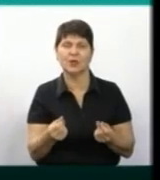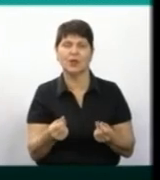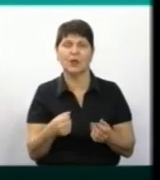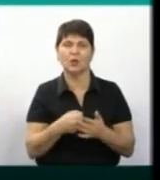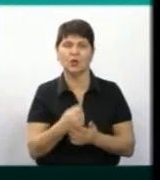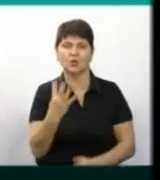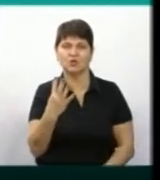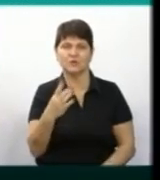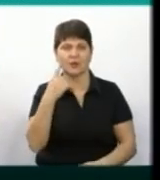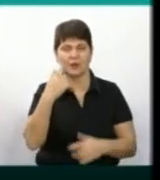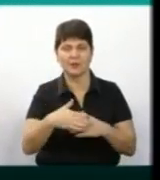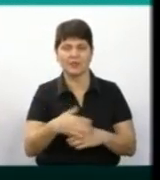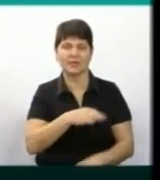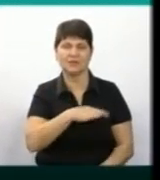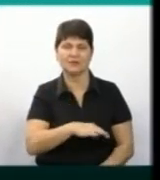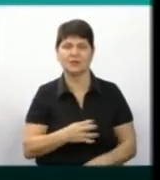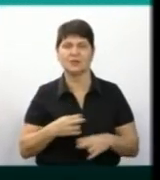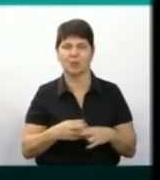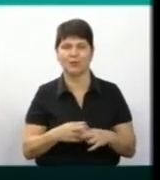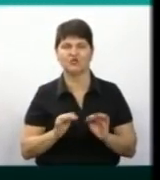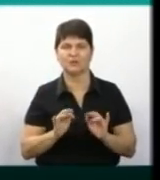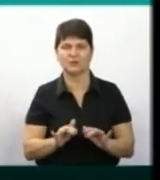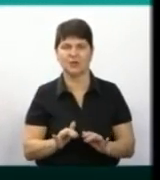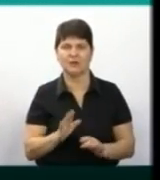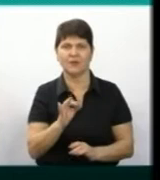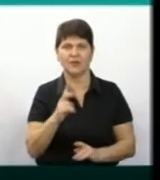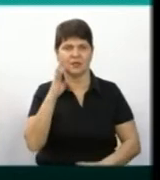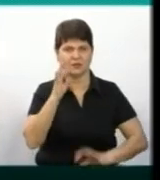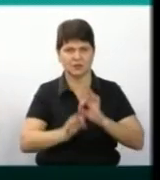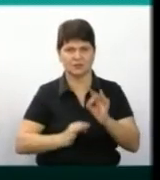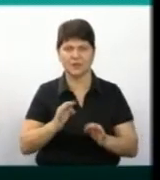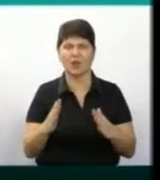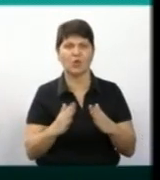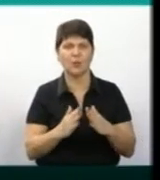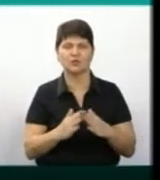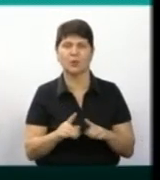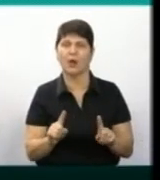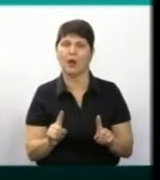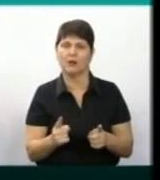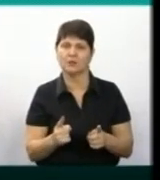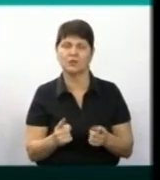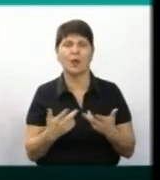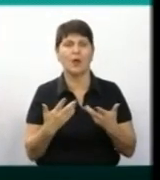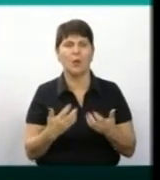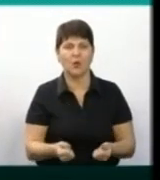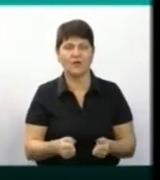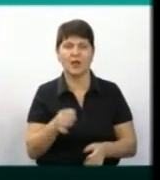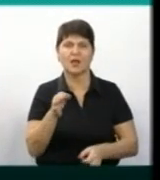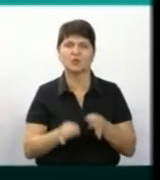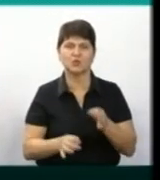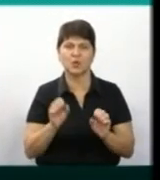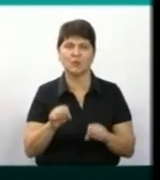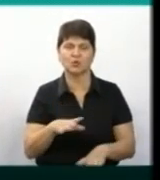підозрюваного застосовано запобіжний захід у виді цілодобового домашнього арешту. Ухвали суддів